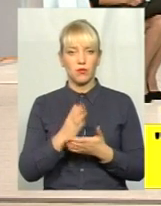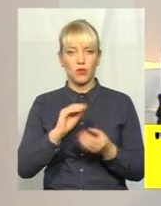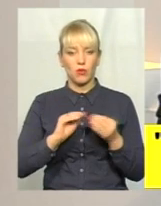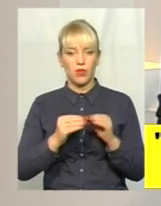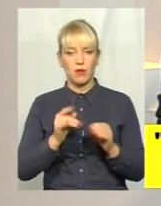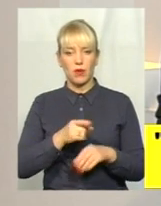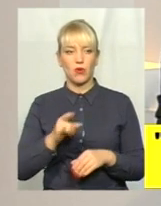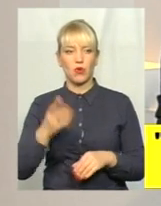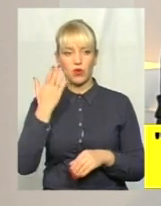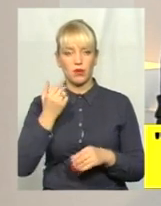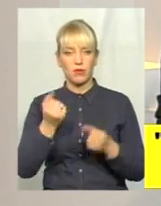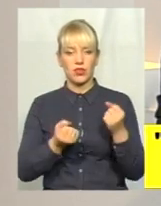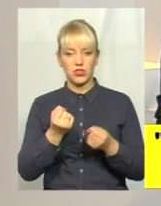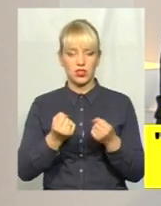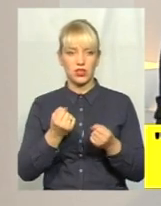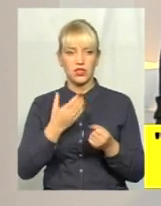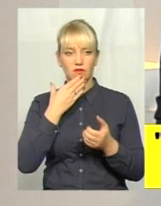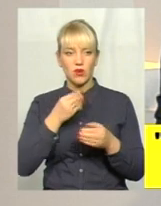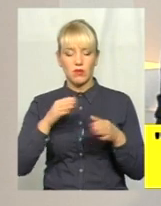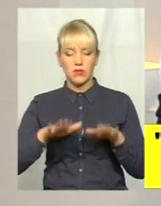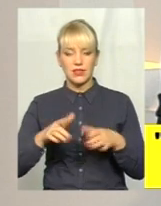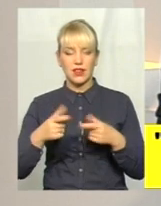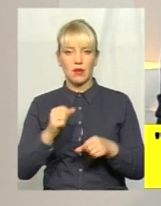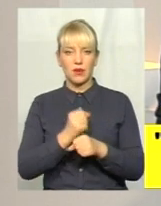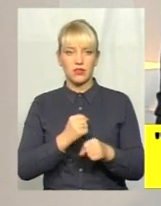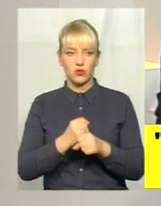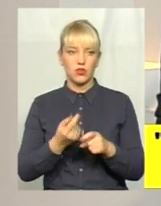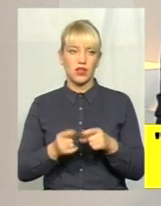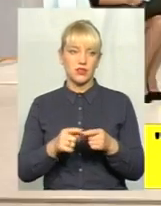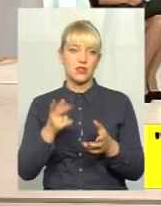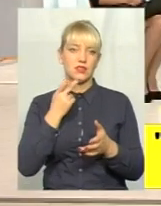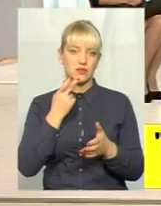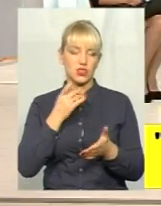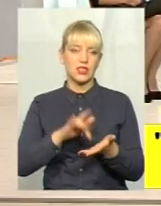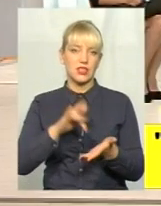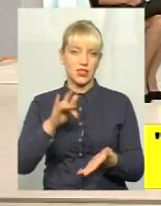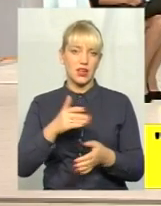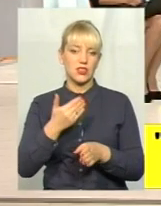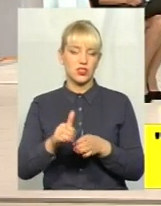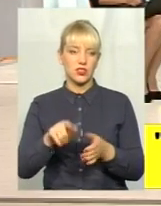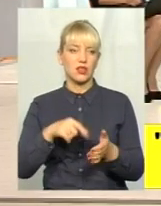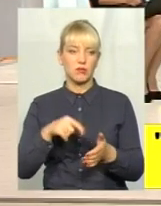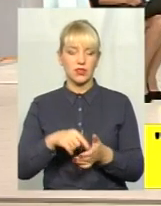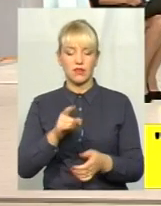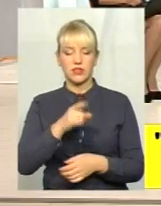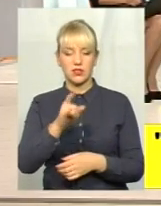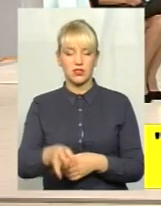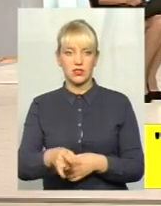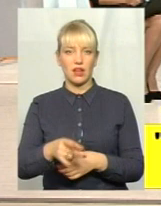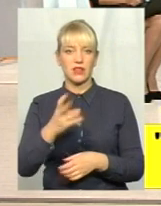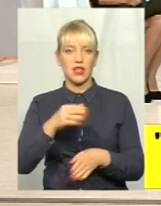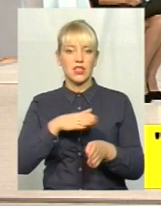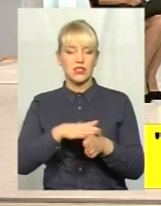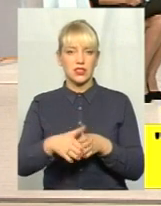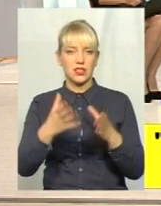машині приїжджає до свого місця, де вона працює, а це зазвичай центральна частина міста, він ставить машину на цілий